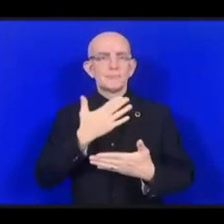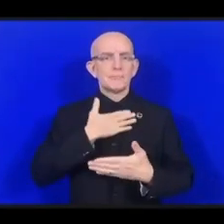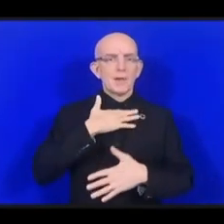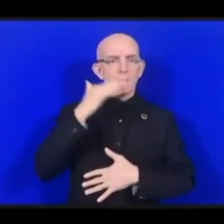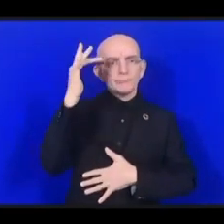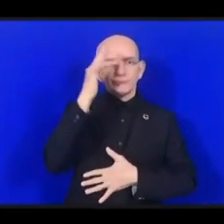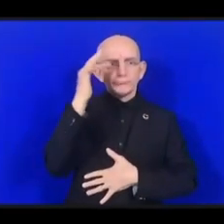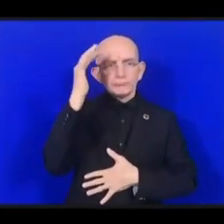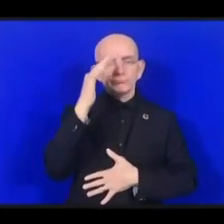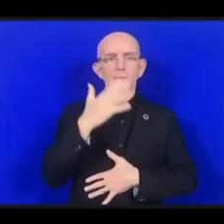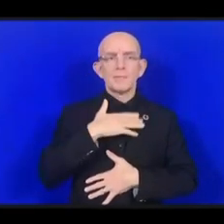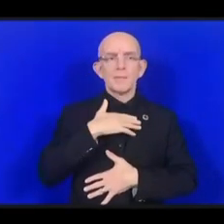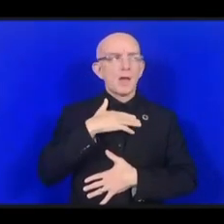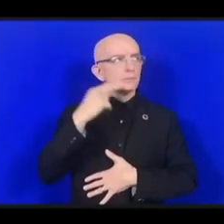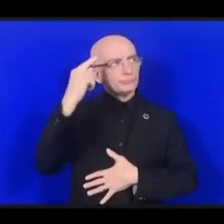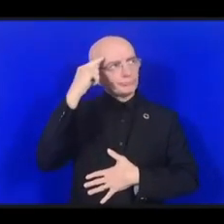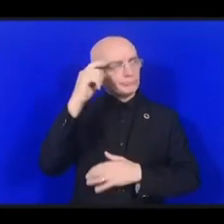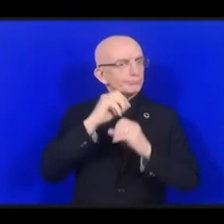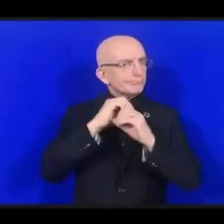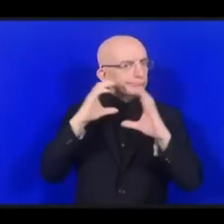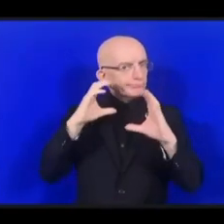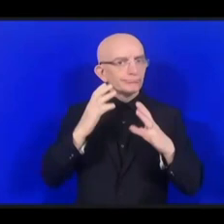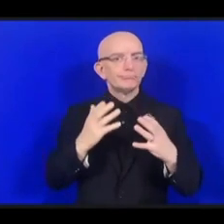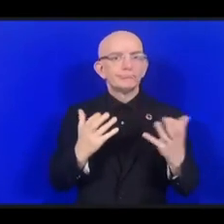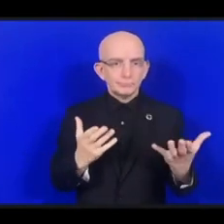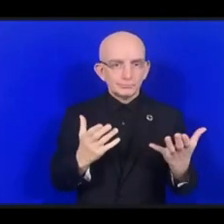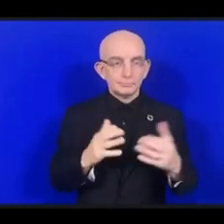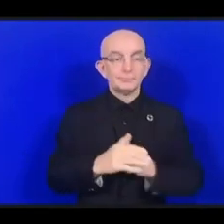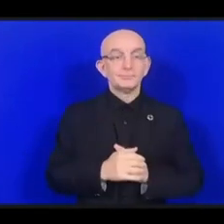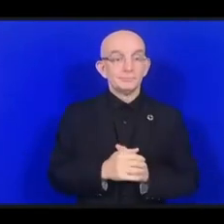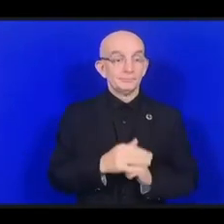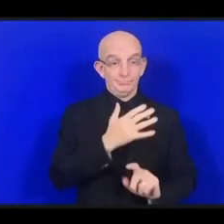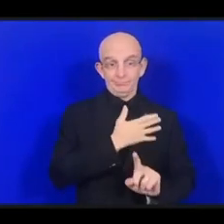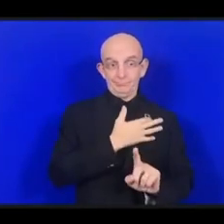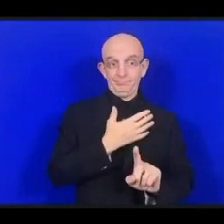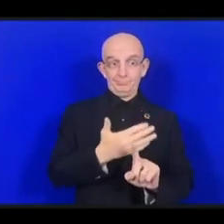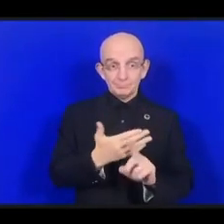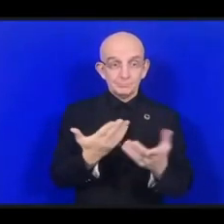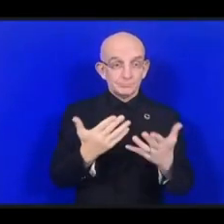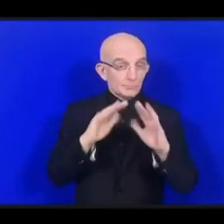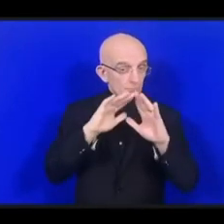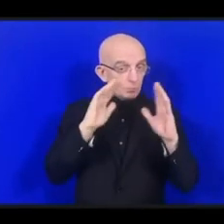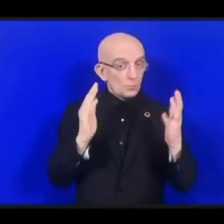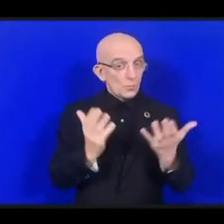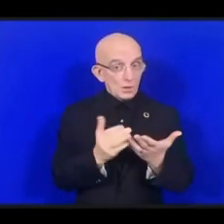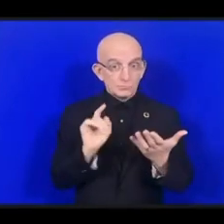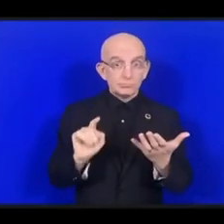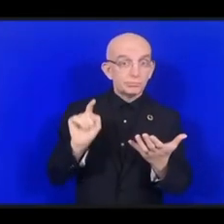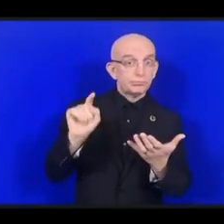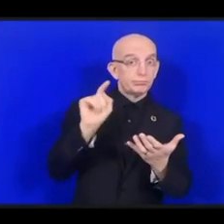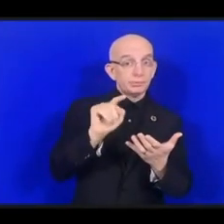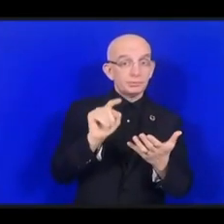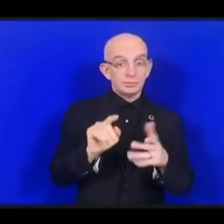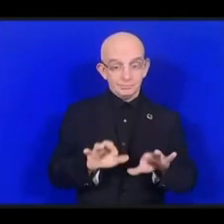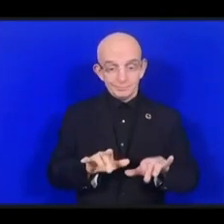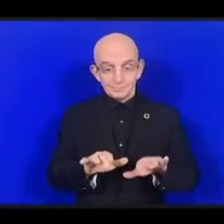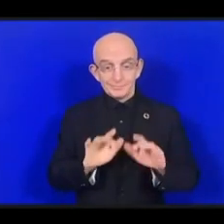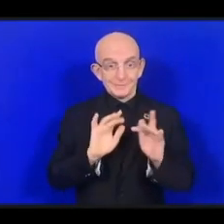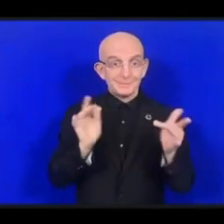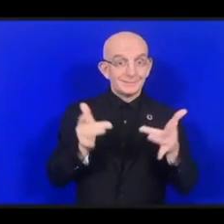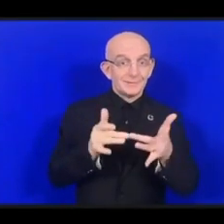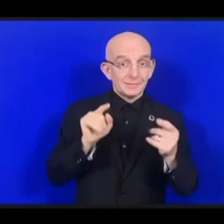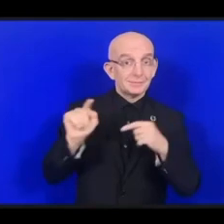на усилия крупнейших игроков в интернете по предоставлению